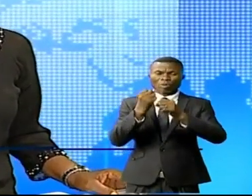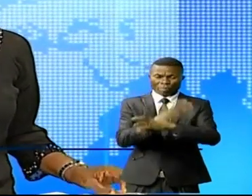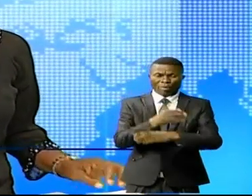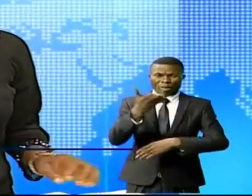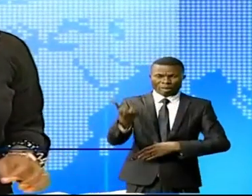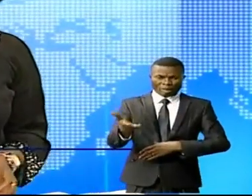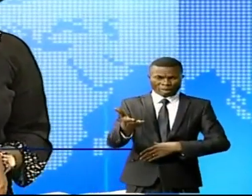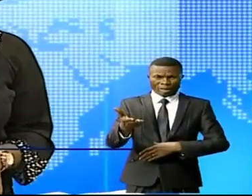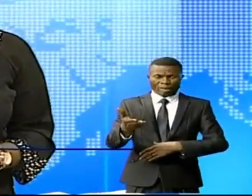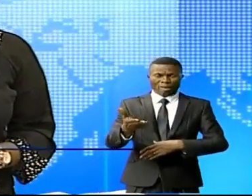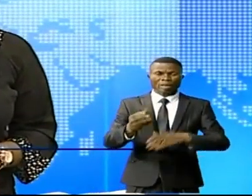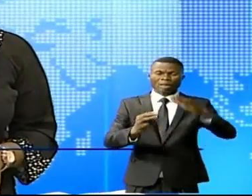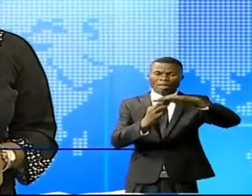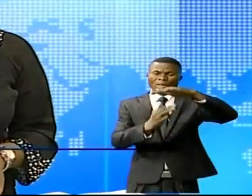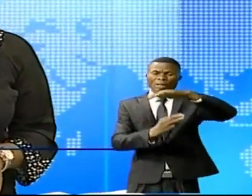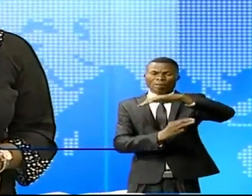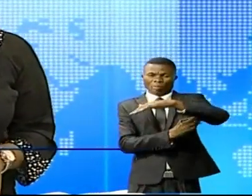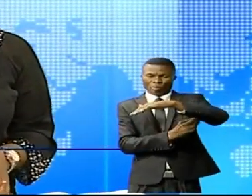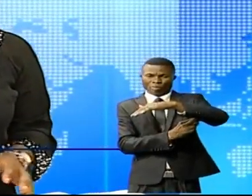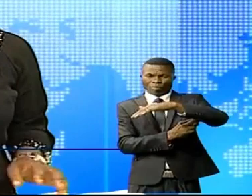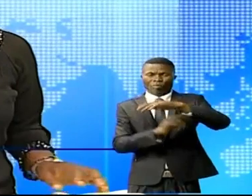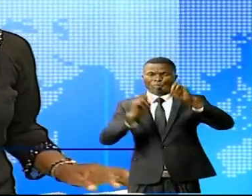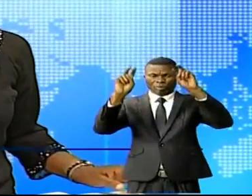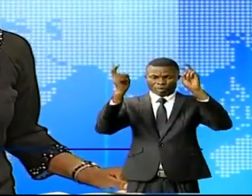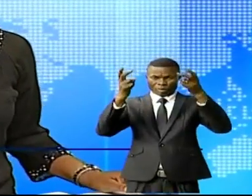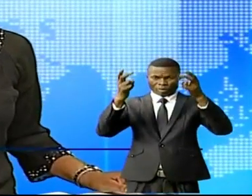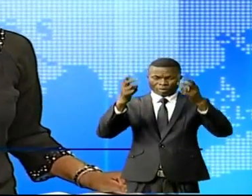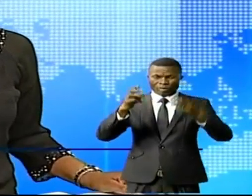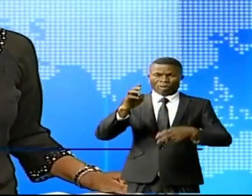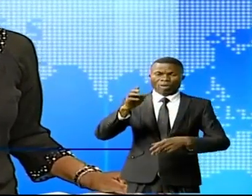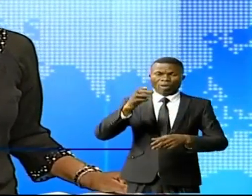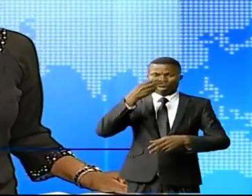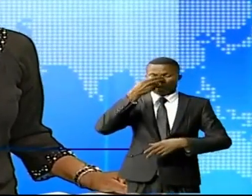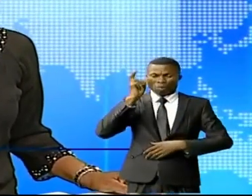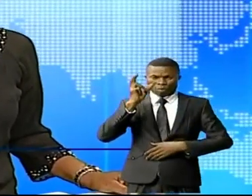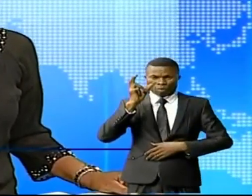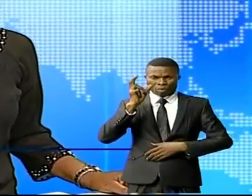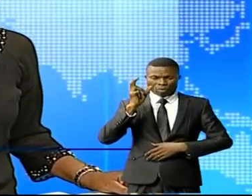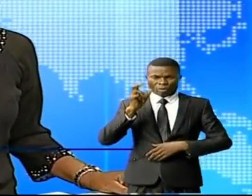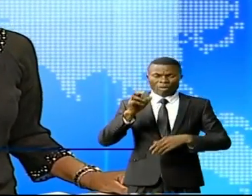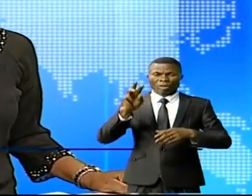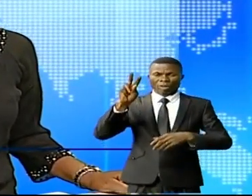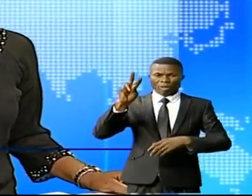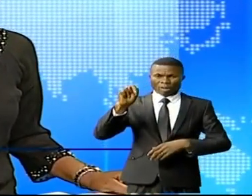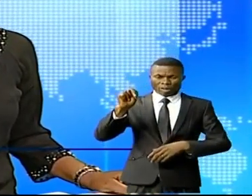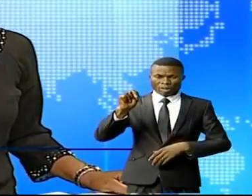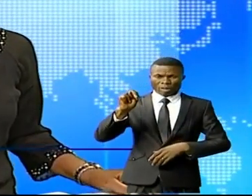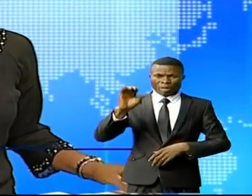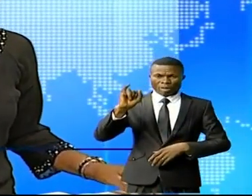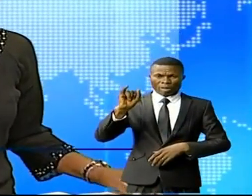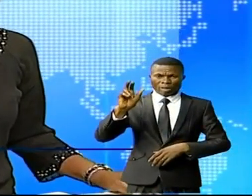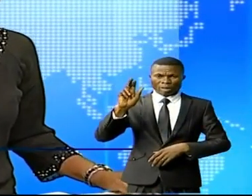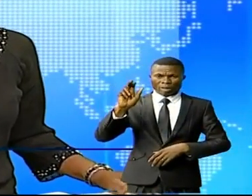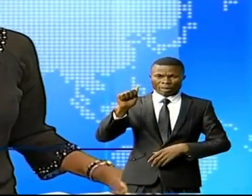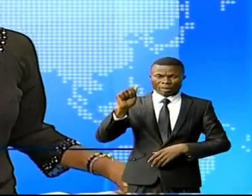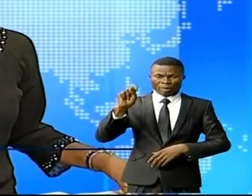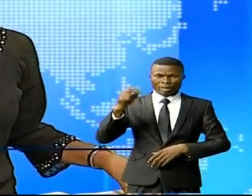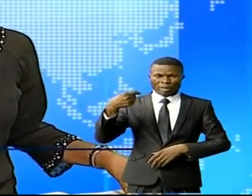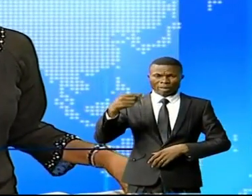un pont situé sur la ville de Bukavu et Nyangwe sur la route